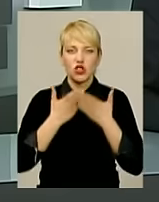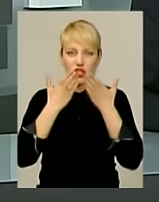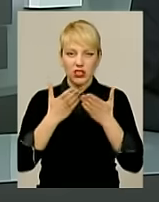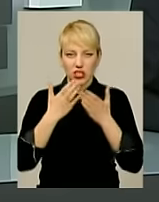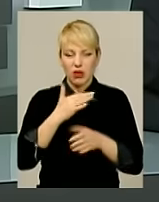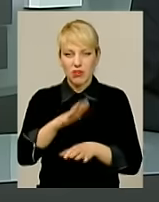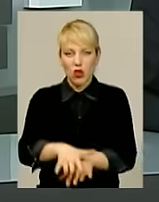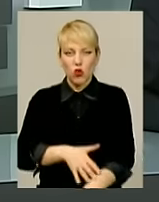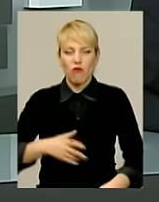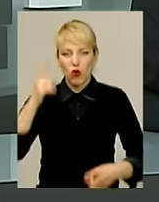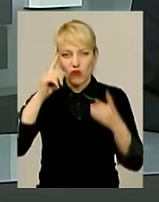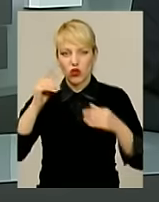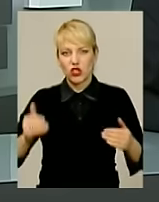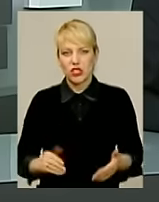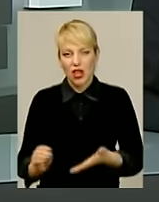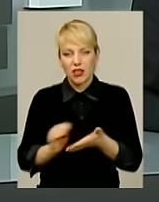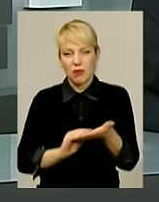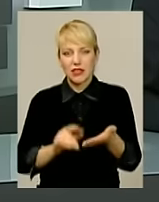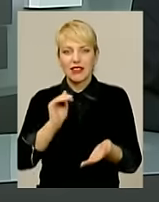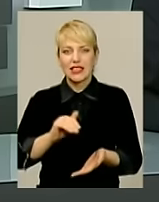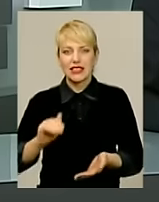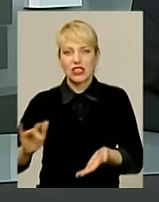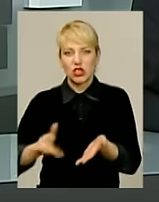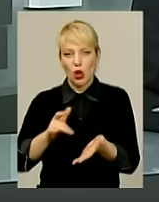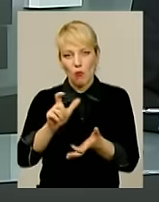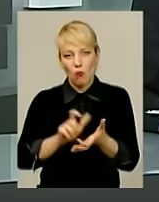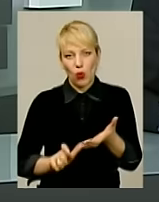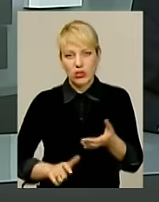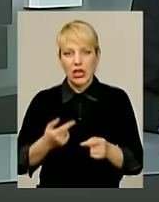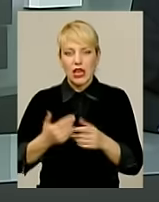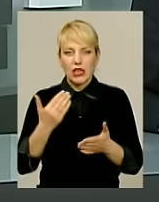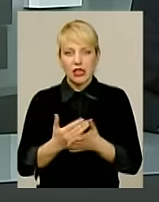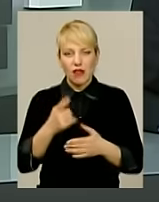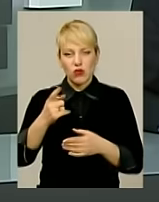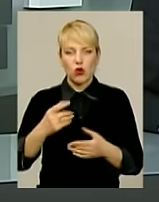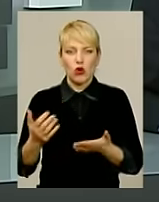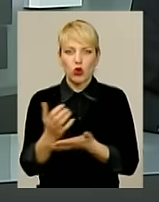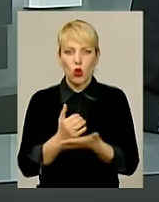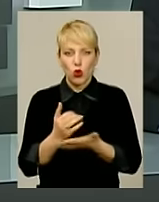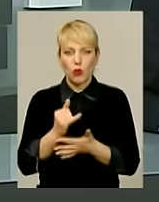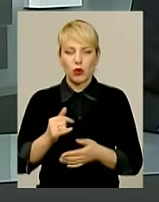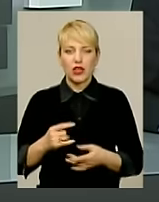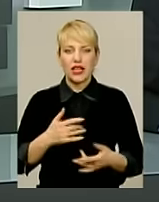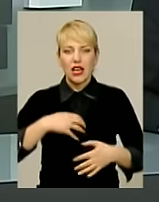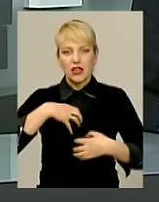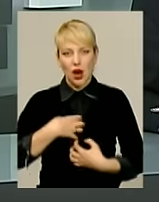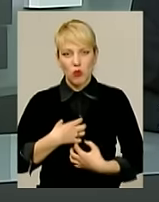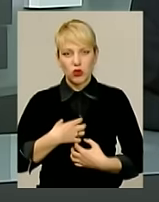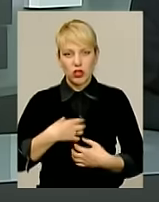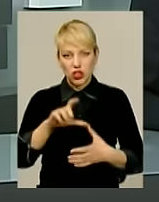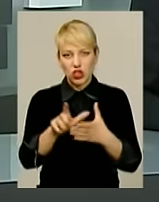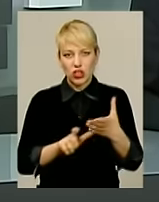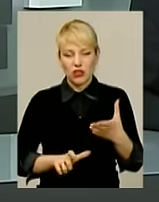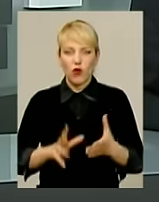Задовге творче життя він написав тисячі сторінок поезії і прози. Є у творчому доробку майстра і драматургічні твори, а